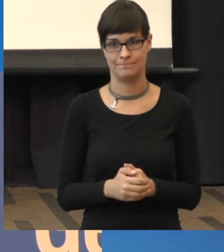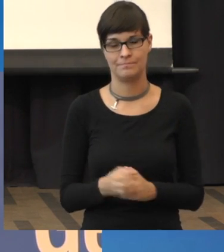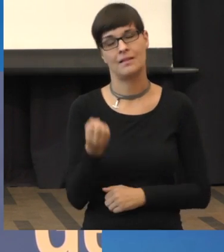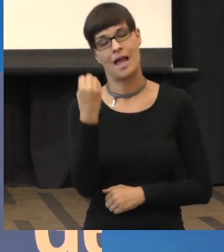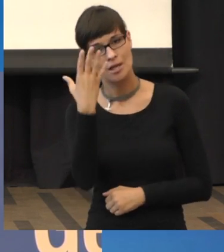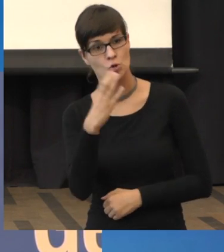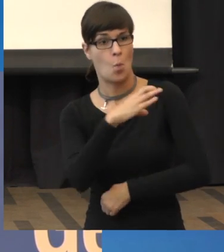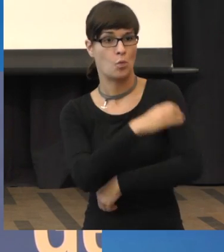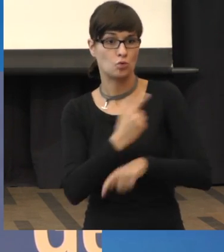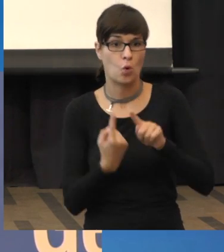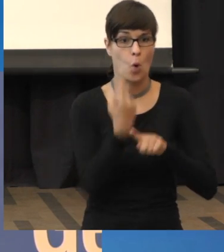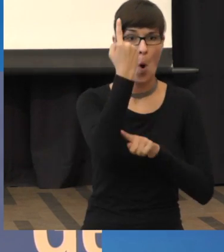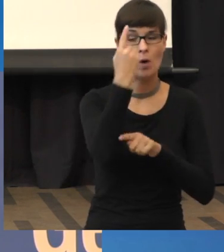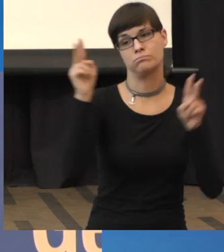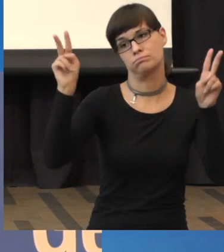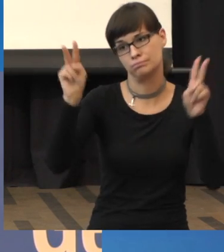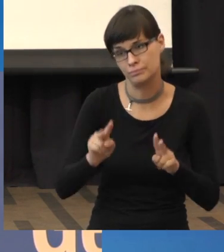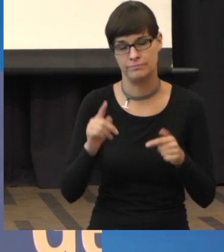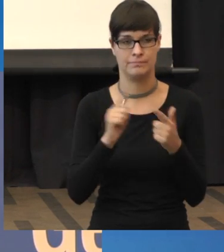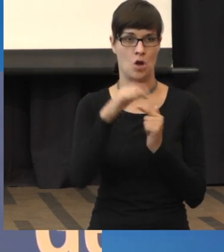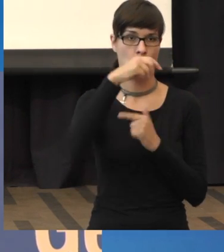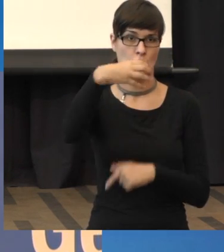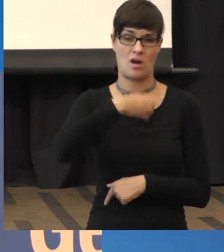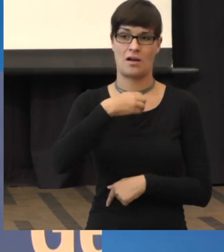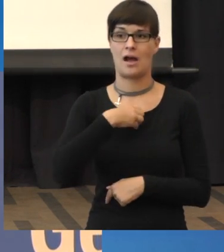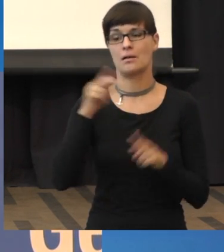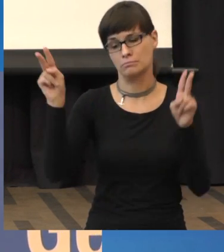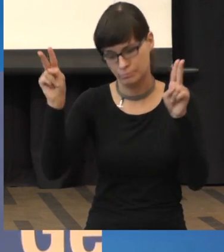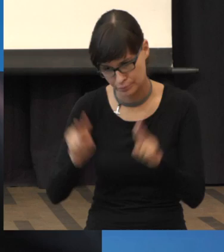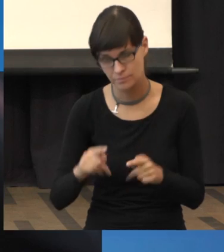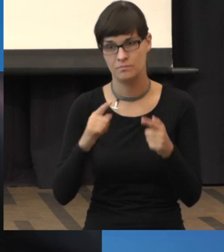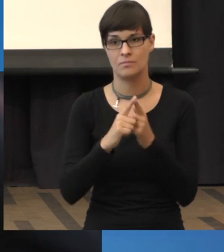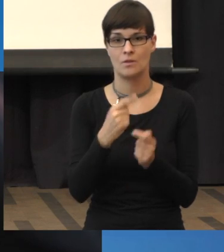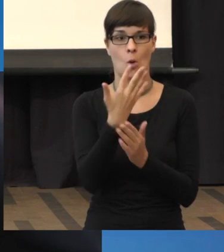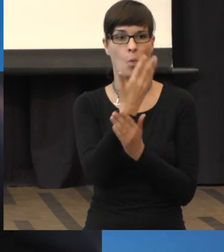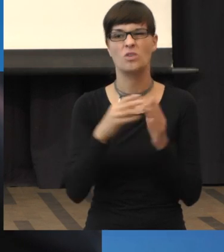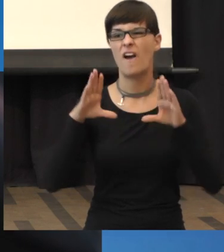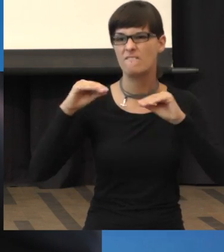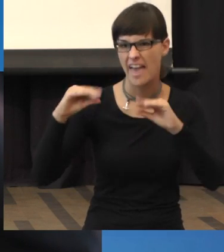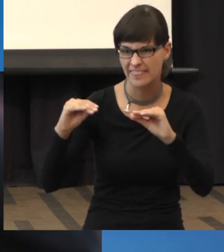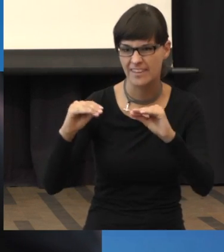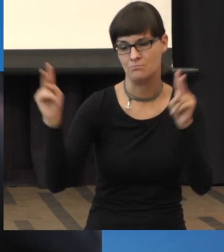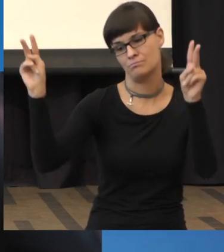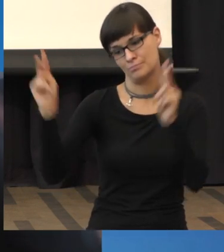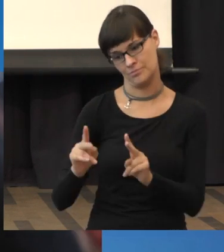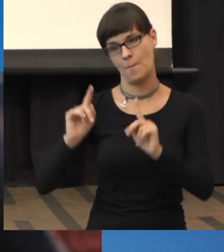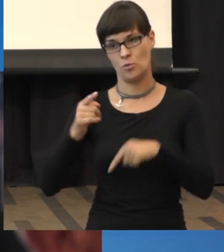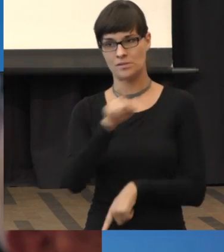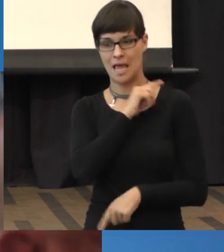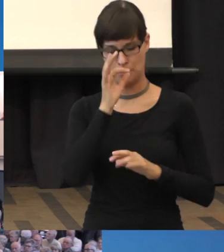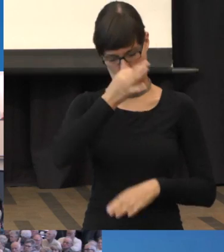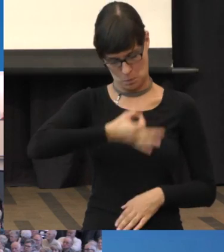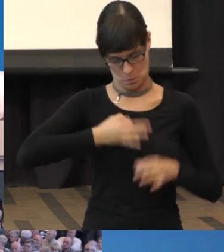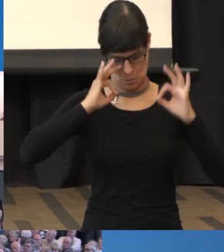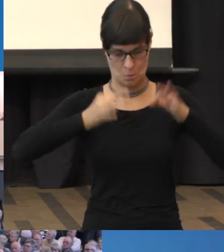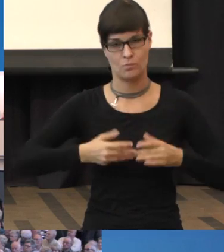Blutfette. Das hat alles einen Einfluss. Und das sollten Sie natürlich sowieso immer auch mit kontrollieren. Das ist das, was Sie machen können bei